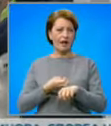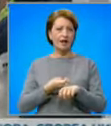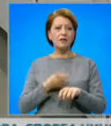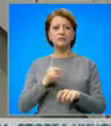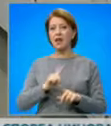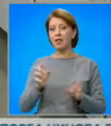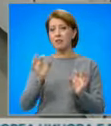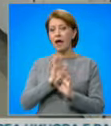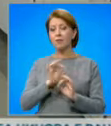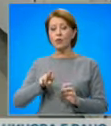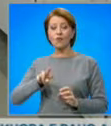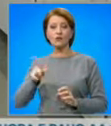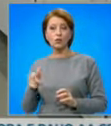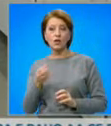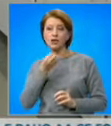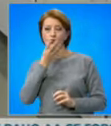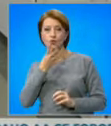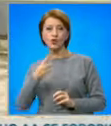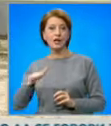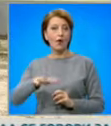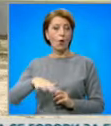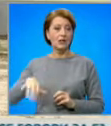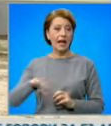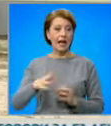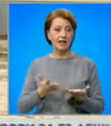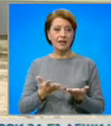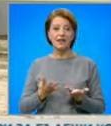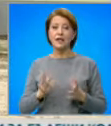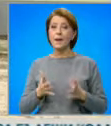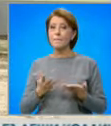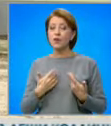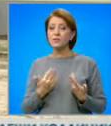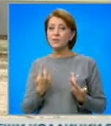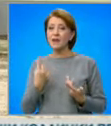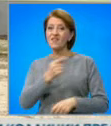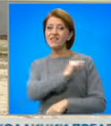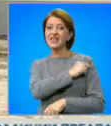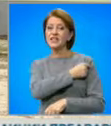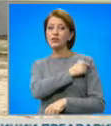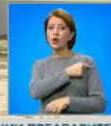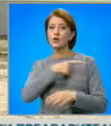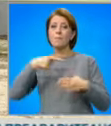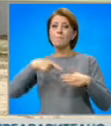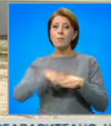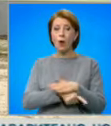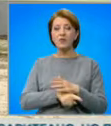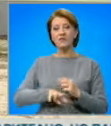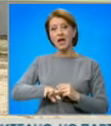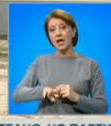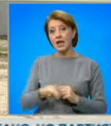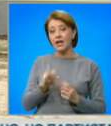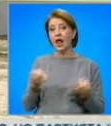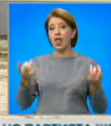интензивно отделение. И се чуди какви са причините. Има някакъв вакцинационен пробив или някакъв нов щам, който да